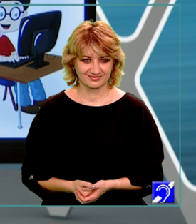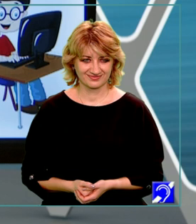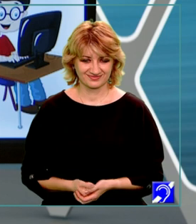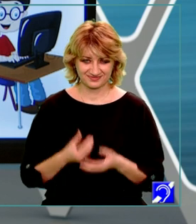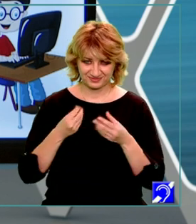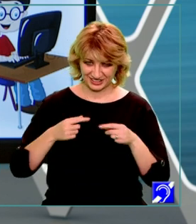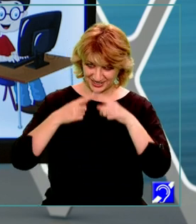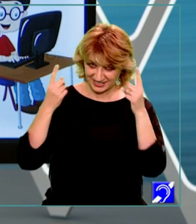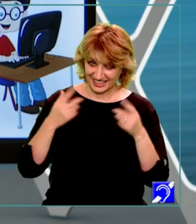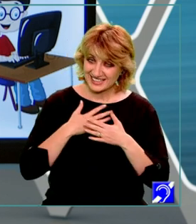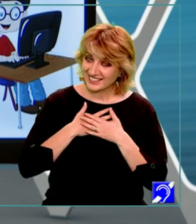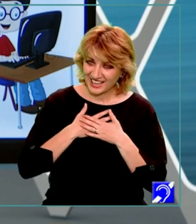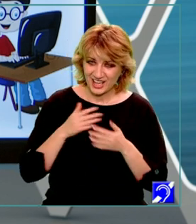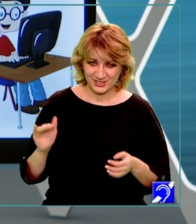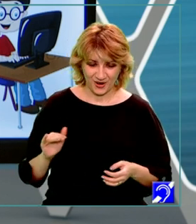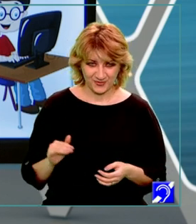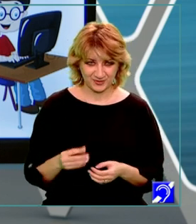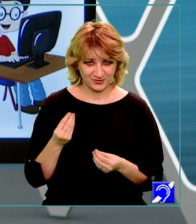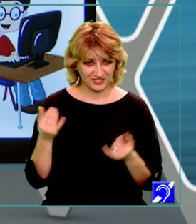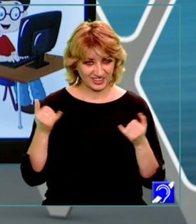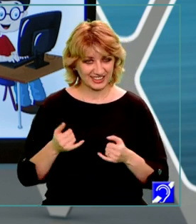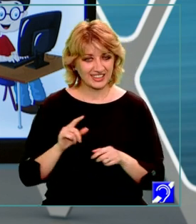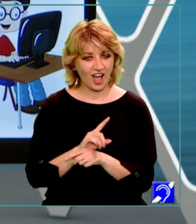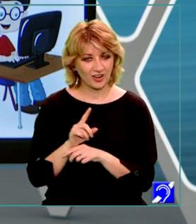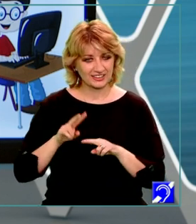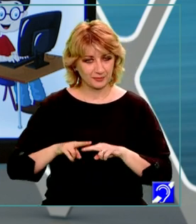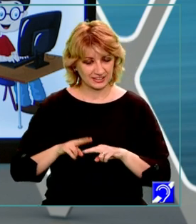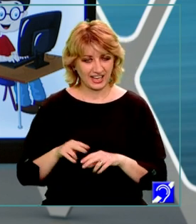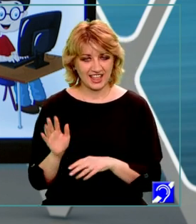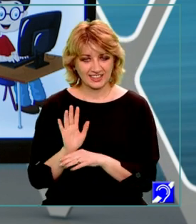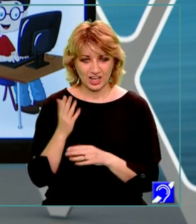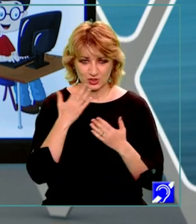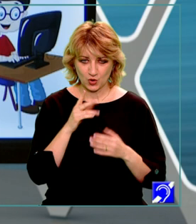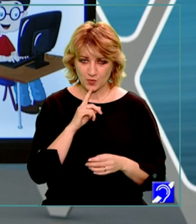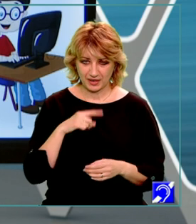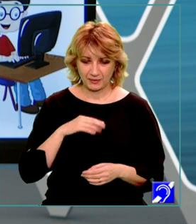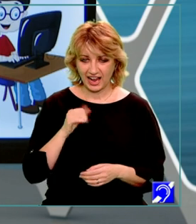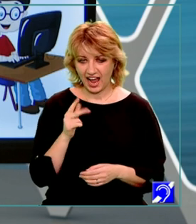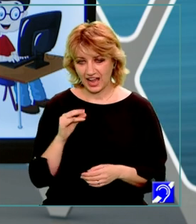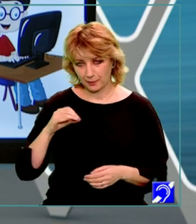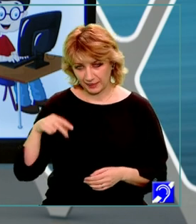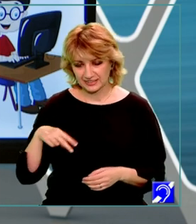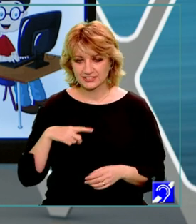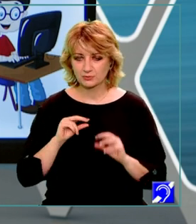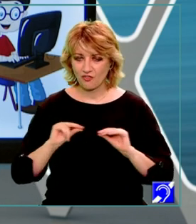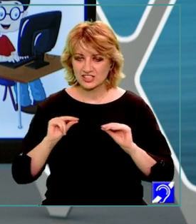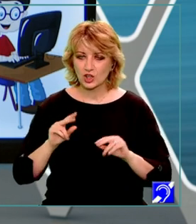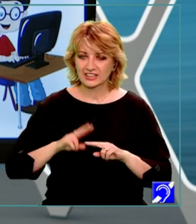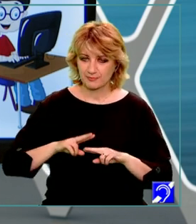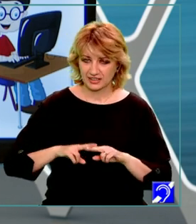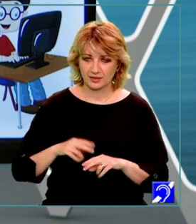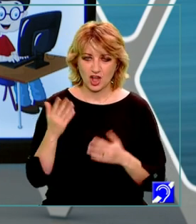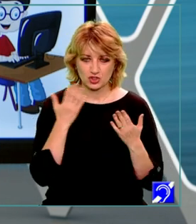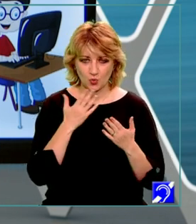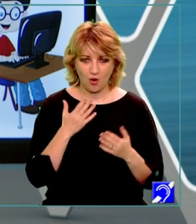Bună dimineața dragi copii, bun venit la ora de matematică de la Teleșcoală. Numele meu este Carmen Afganții, sunt profesor de matematică la